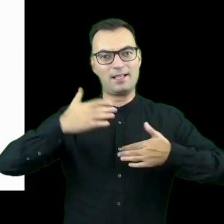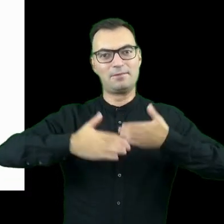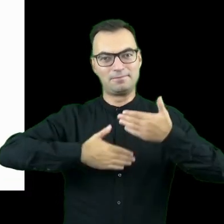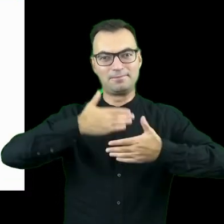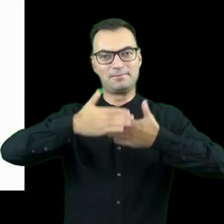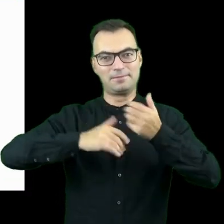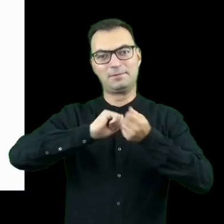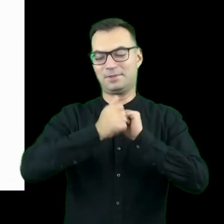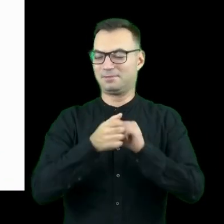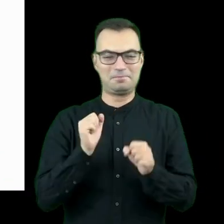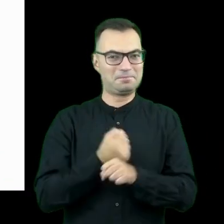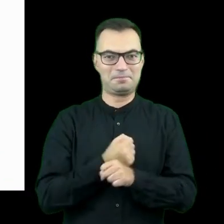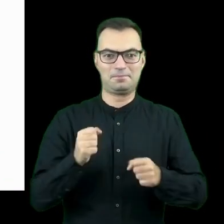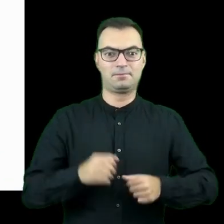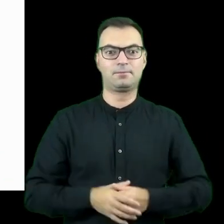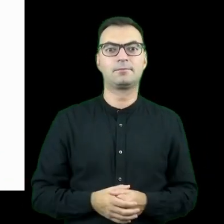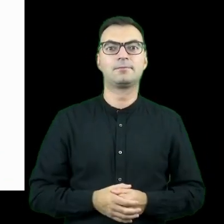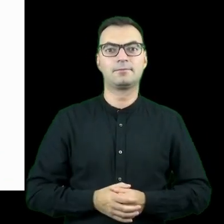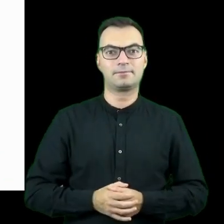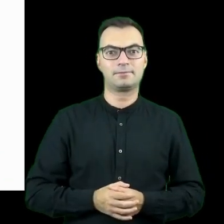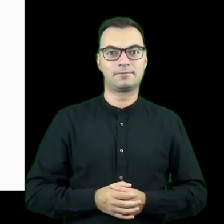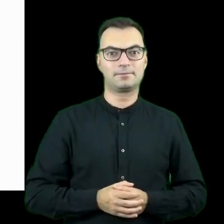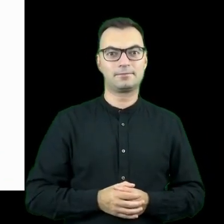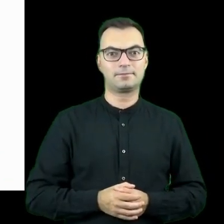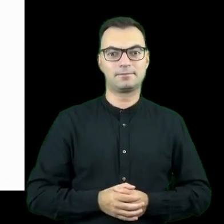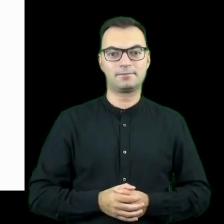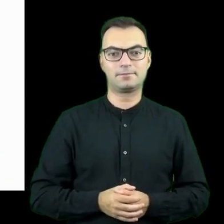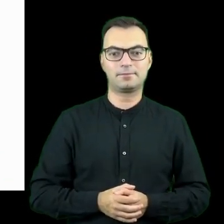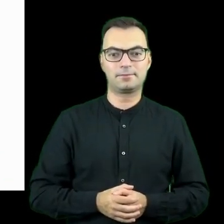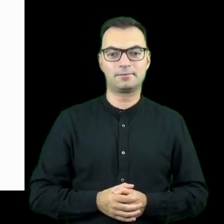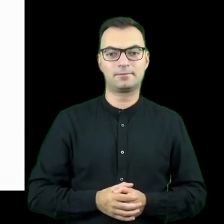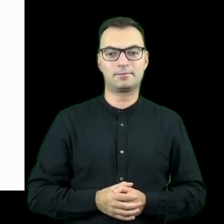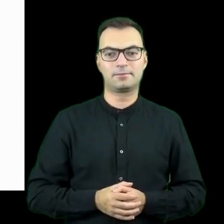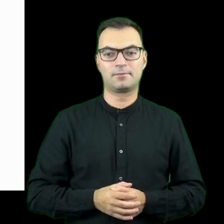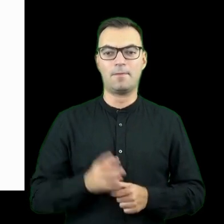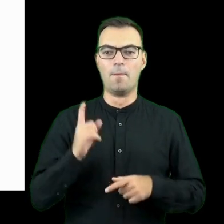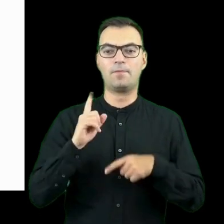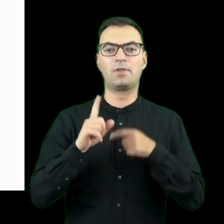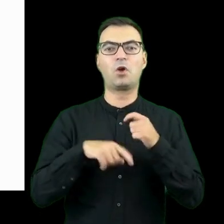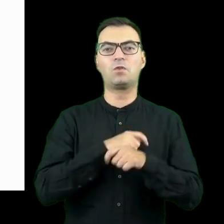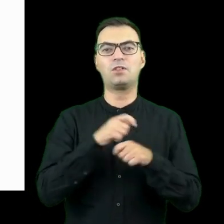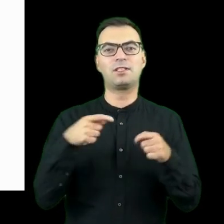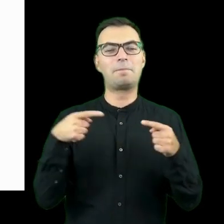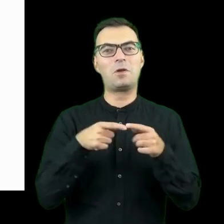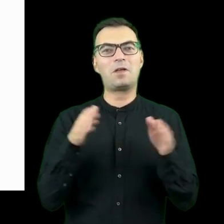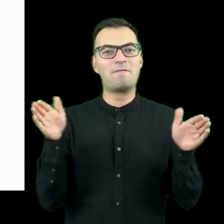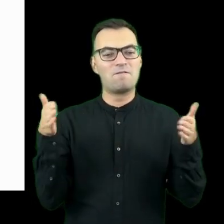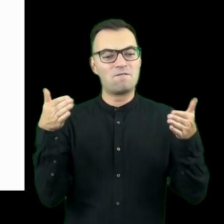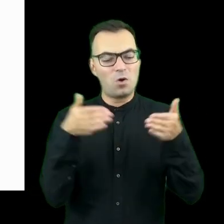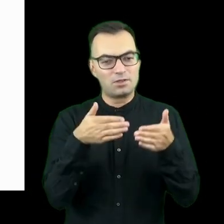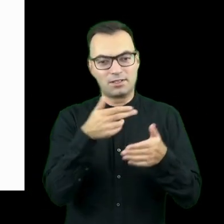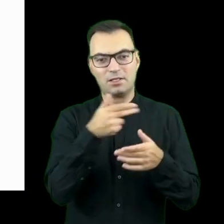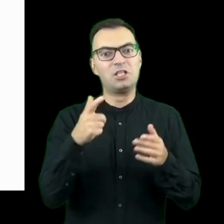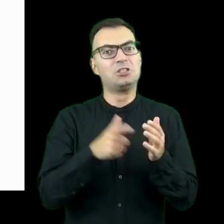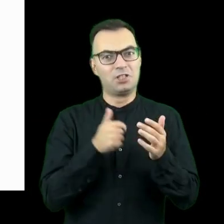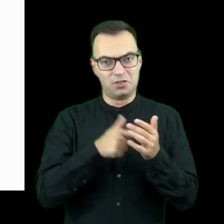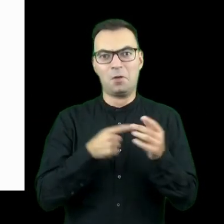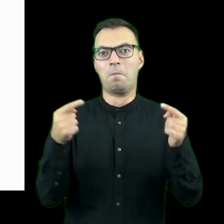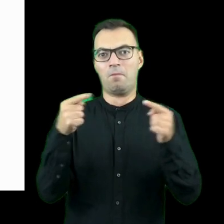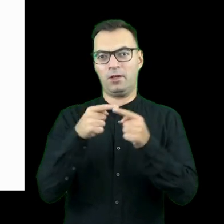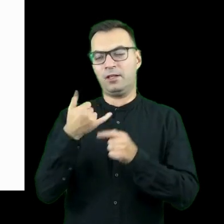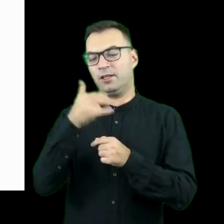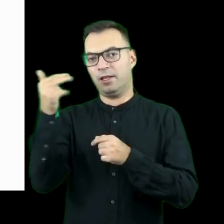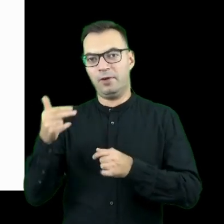powstał i był skuteczny. Rozwiązania, które są stworzone dla wąskiego obszaru często okazuje się, że sprawdzają w innych